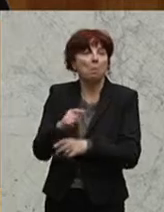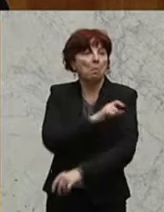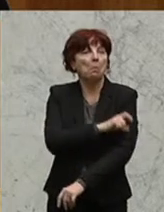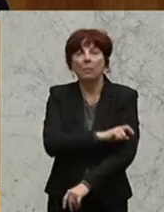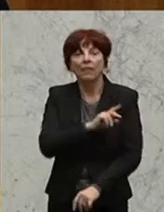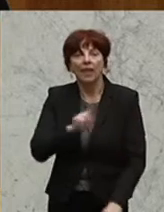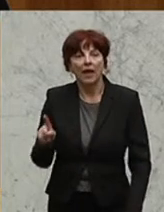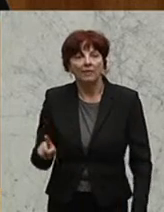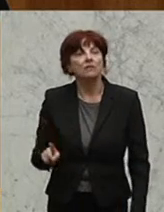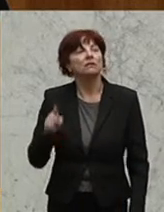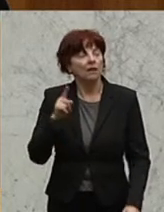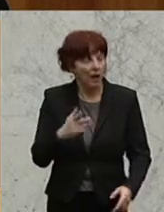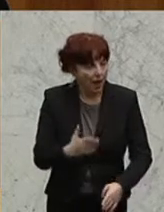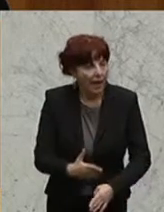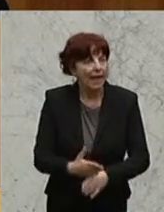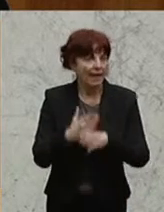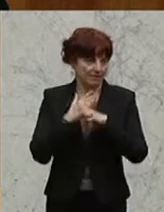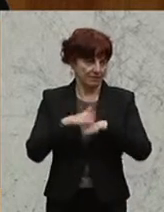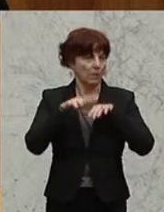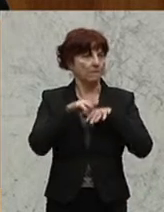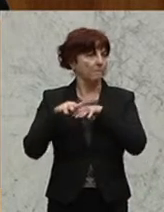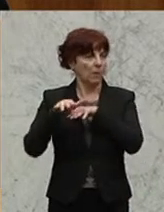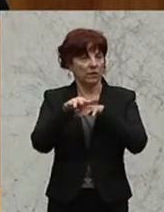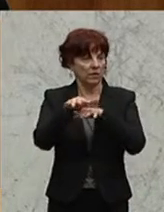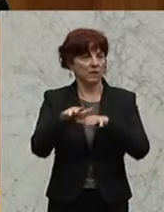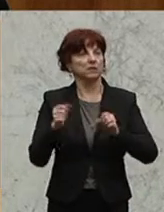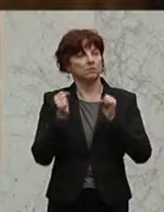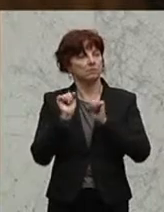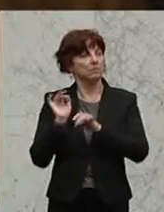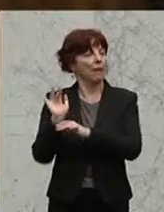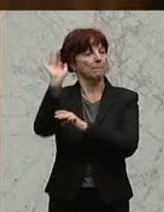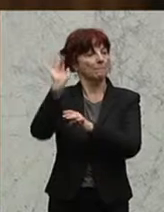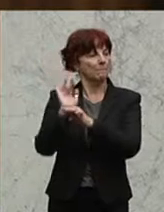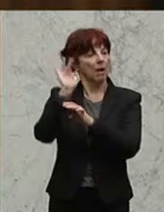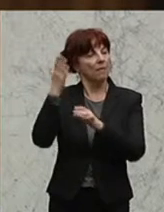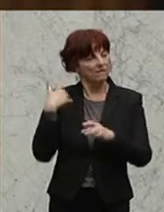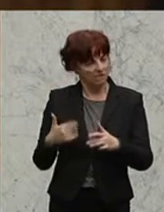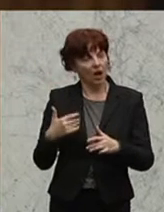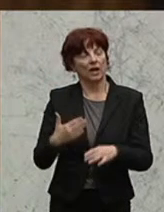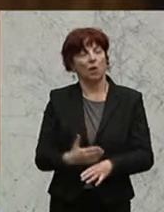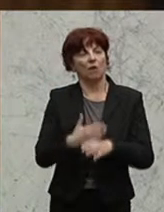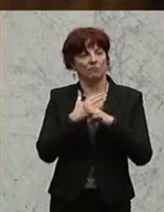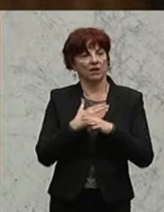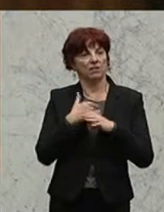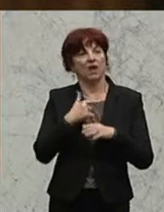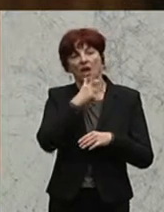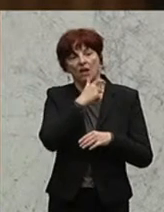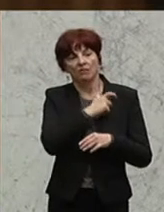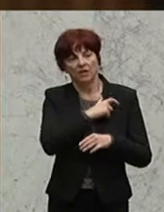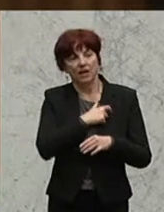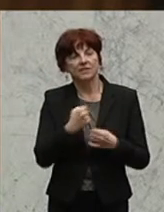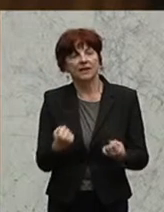Der Protest hat natürlich auch seine Früchte gezeigt. Jetzt haben sie zumindest eine finanzielle Absicherung bis Dezember